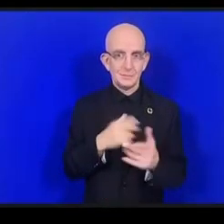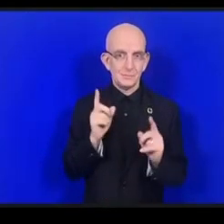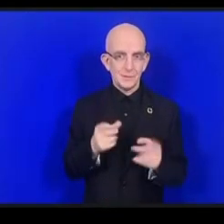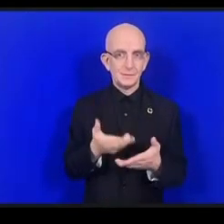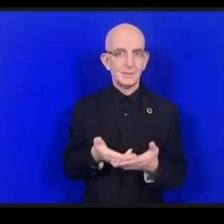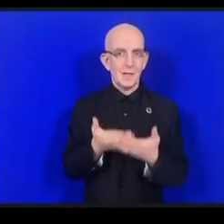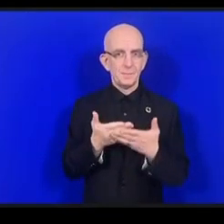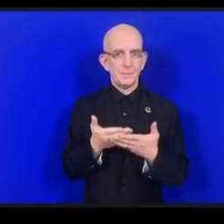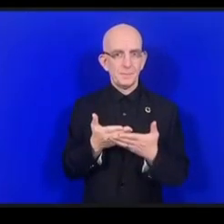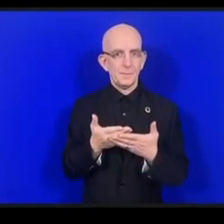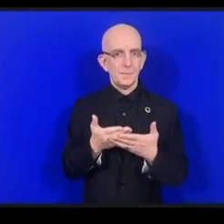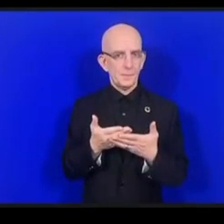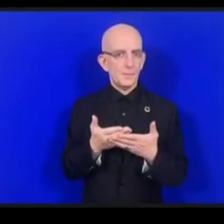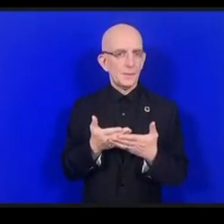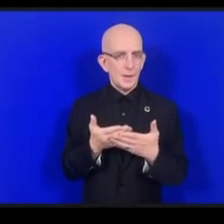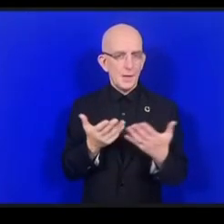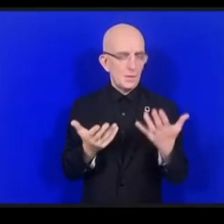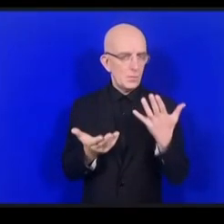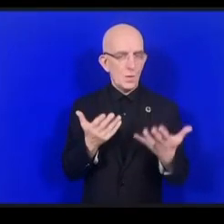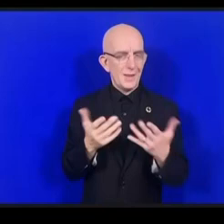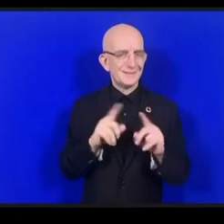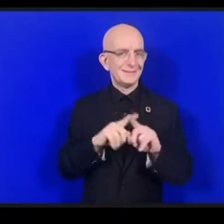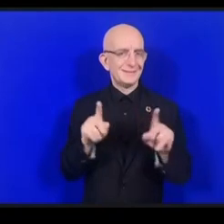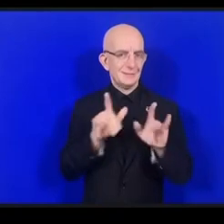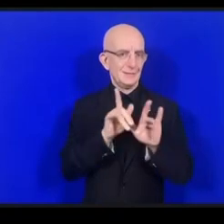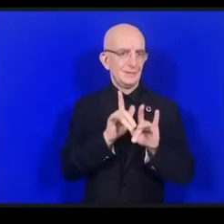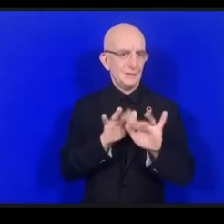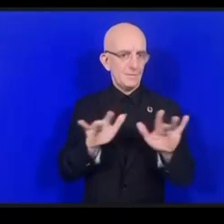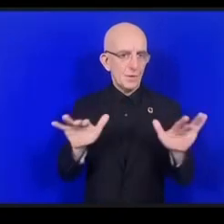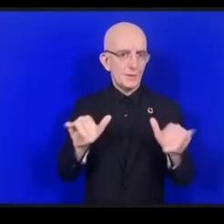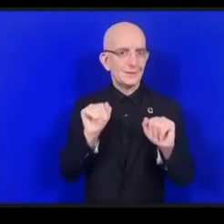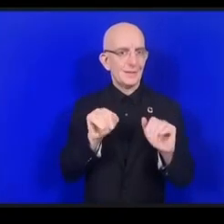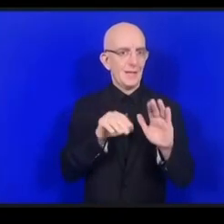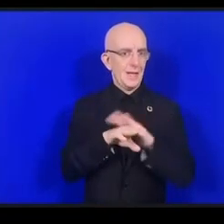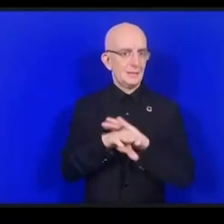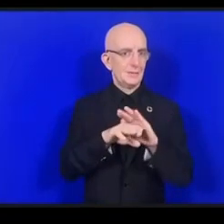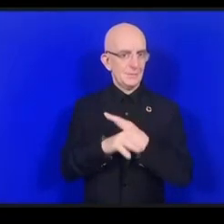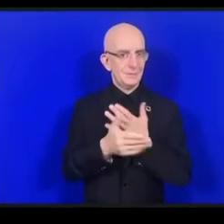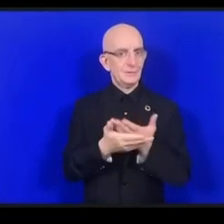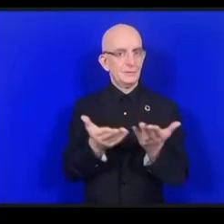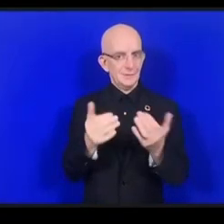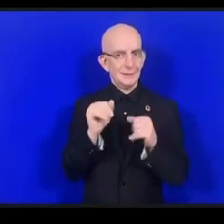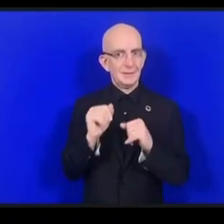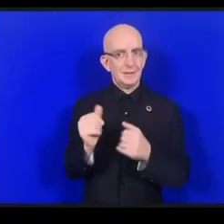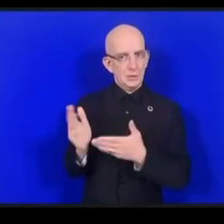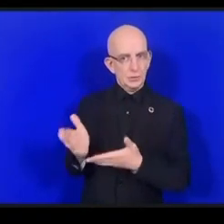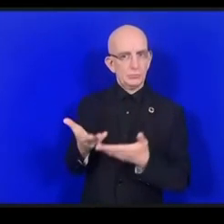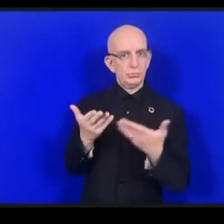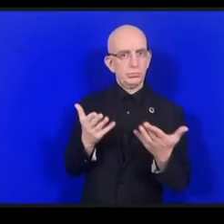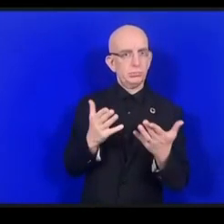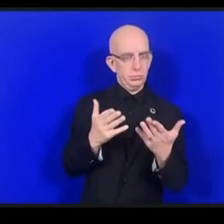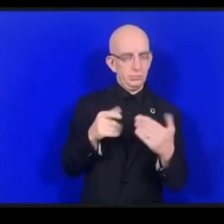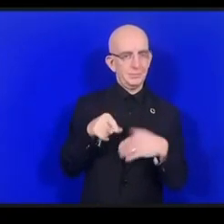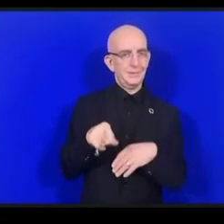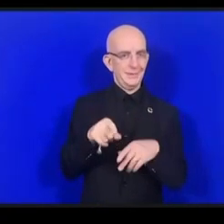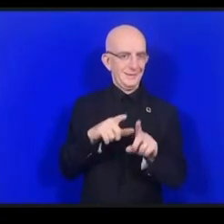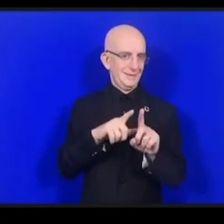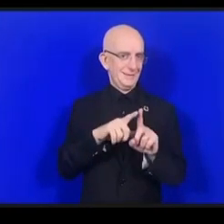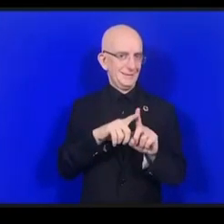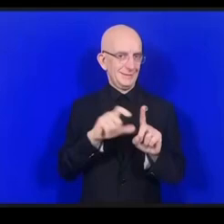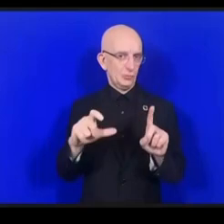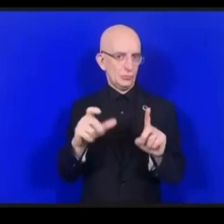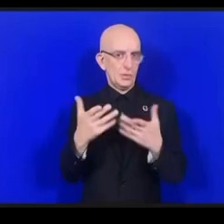الأمراض لذلك فإنني أطلب المساعدة في مجال